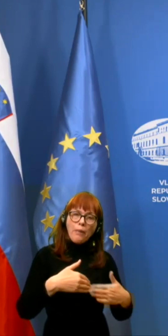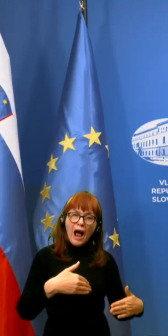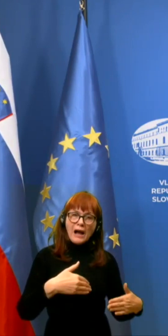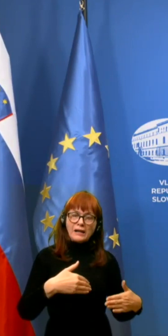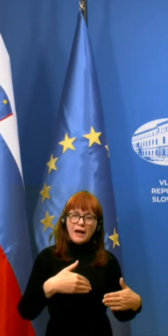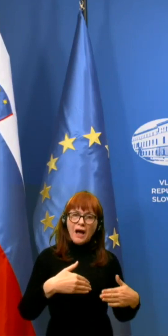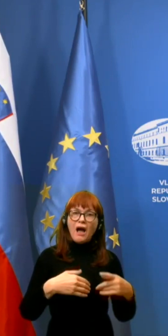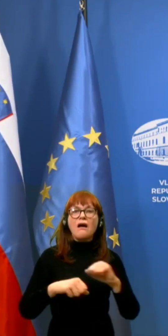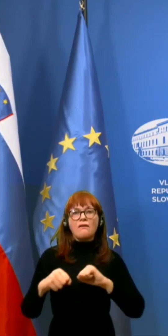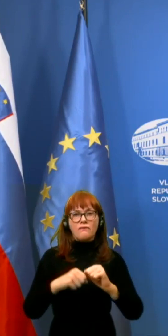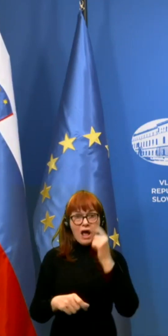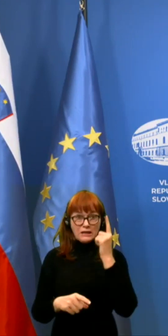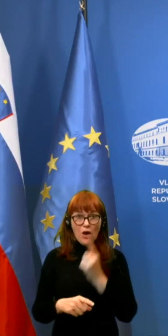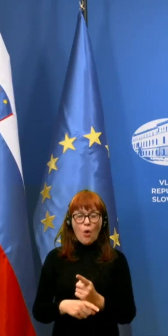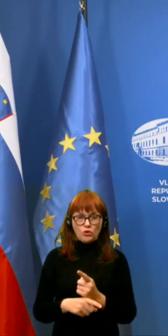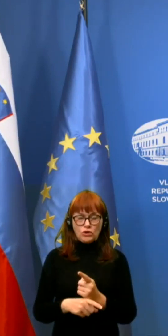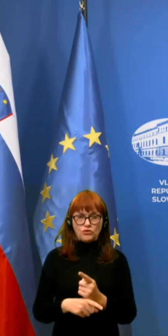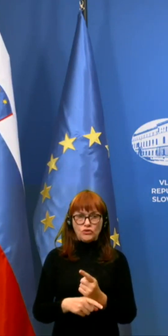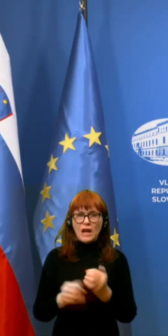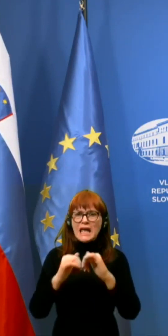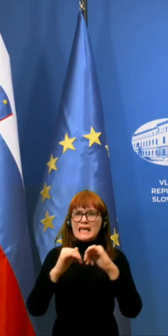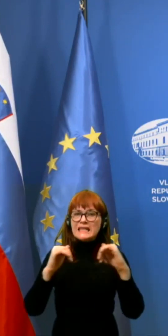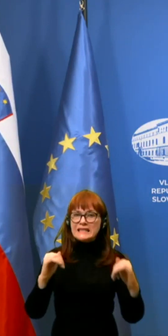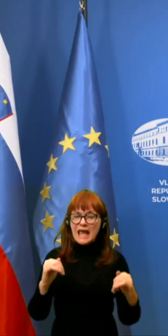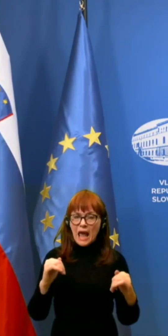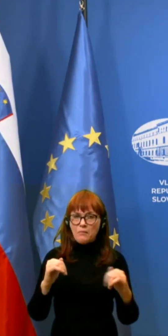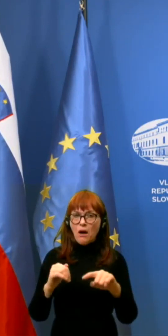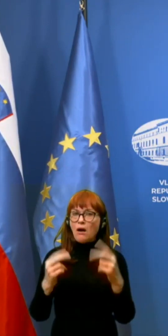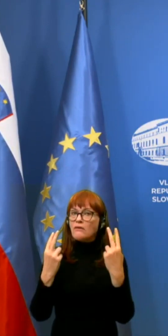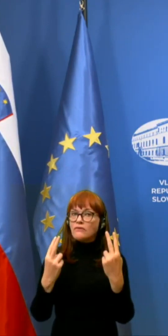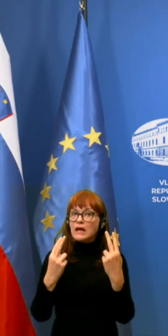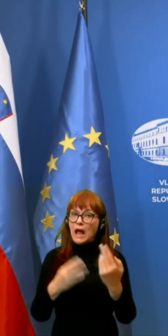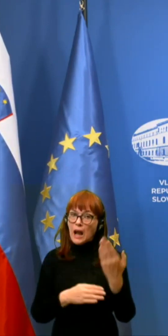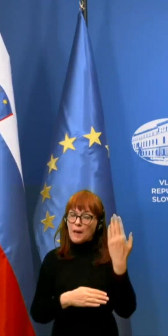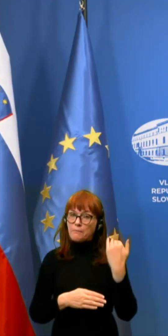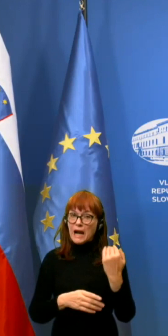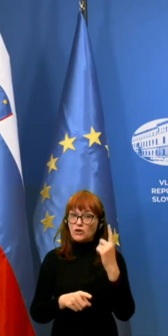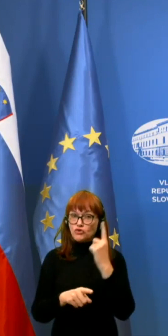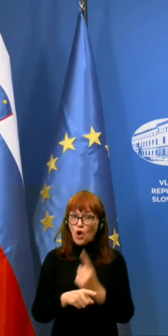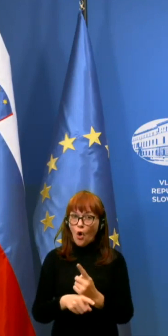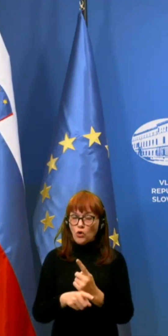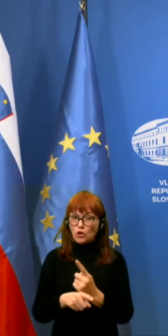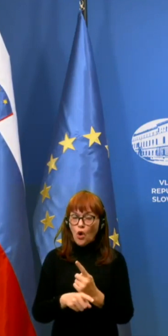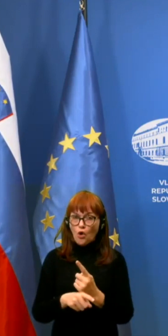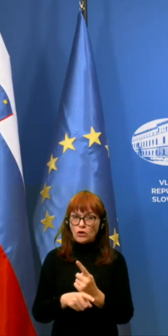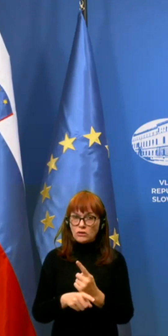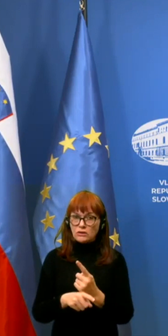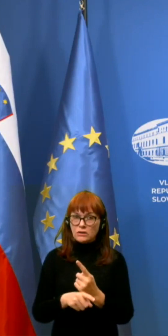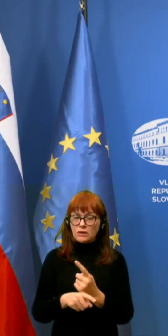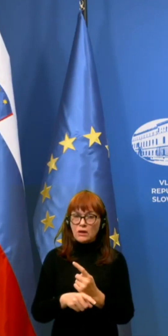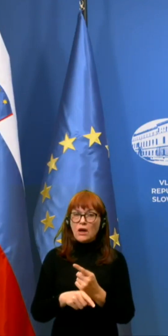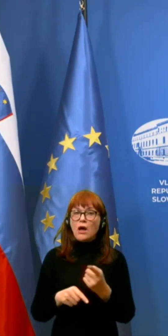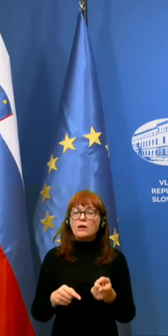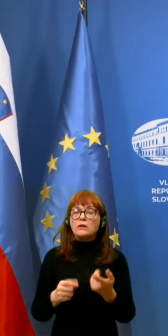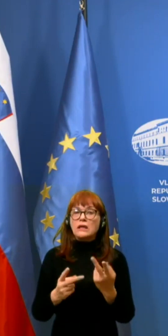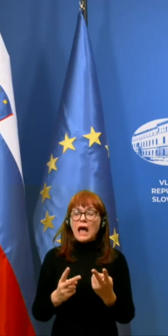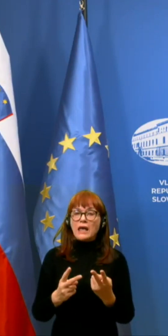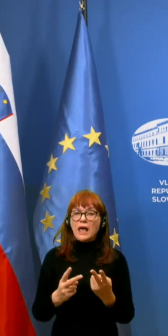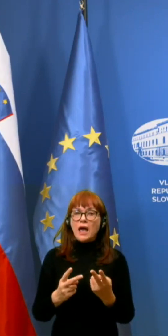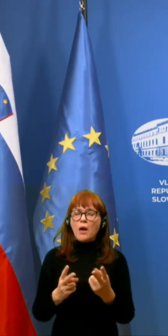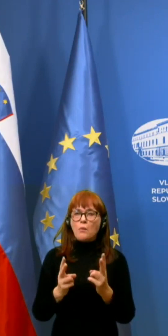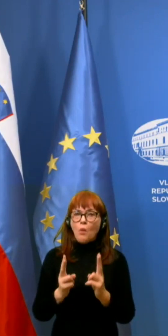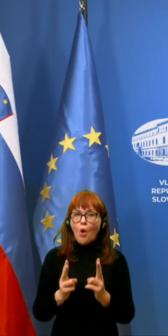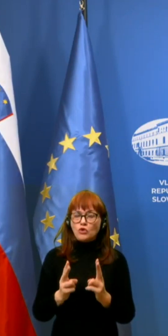se je vlada odločila, da je izjema, ki je veljala v prejšnjem odloku, torej, da je moč tistim, ki